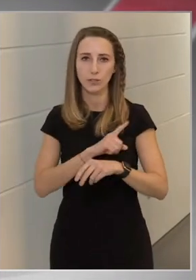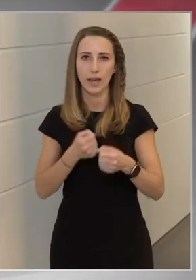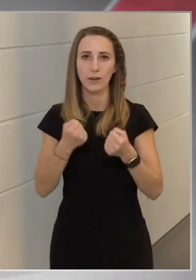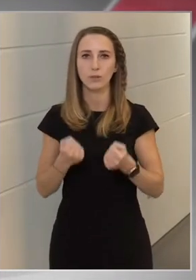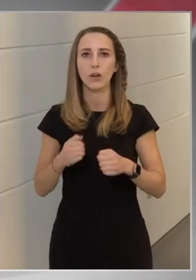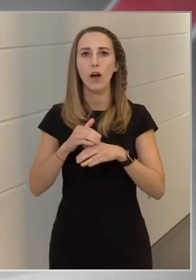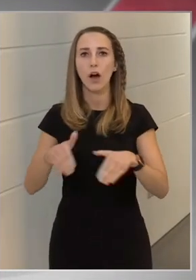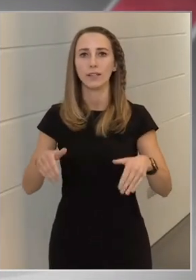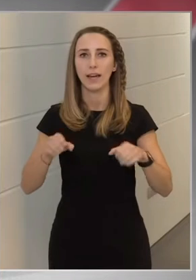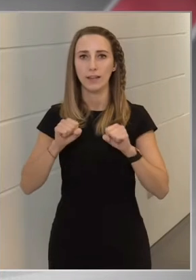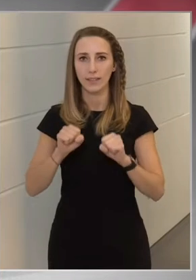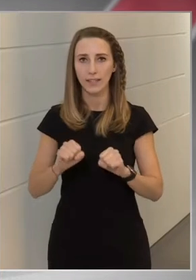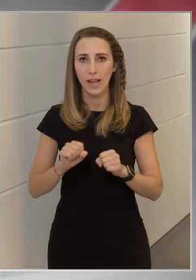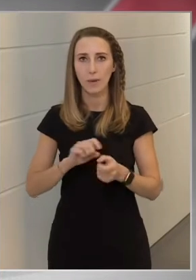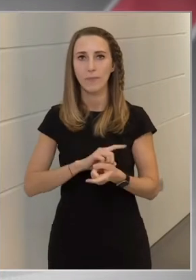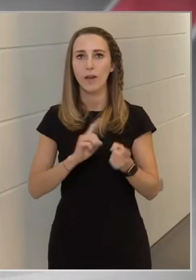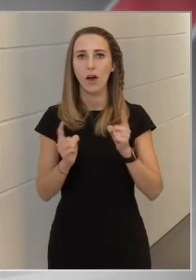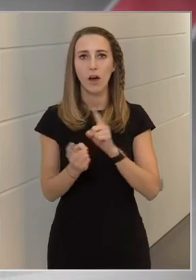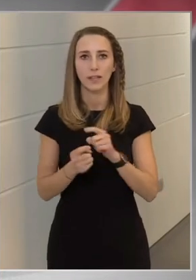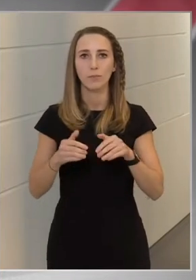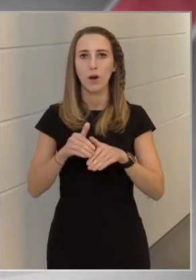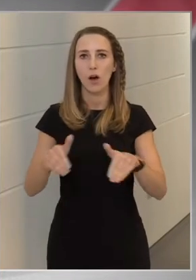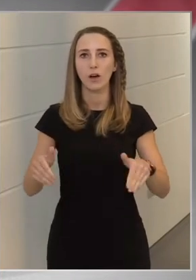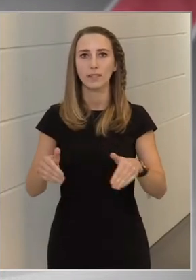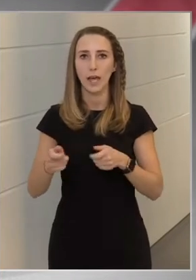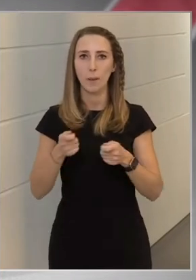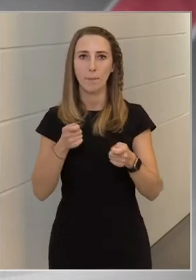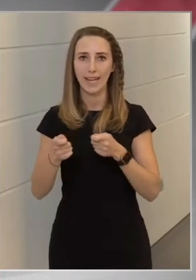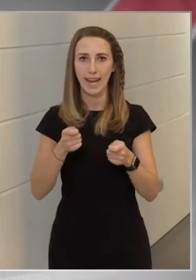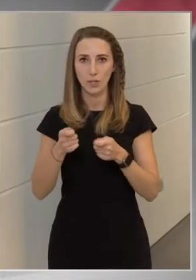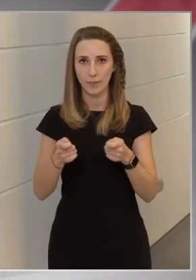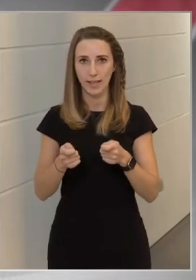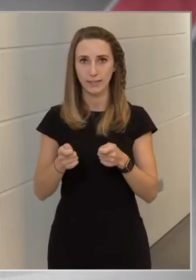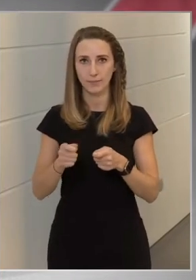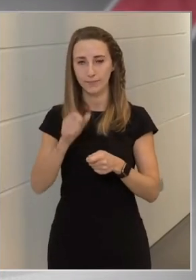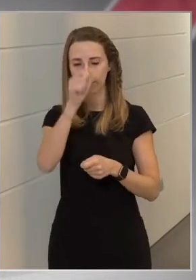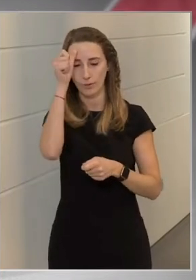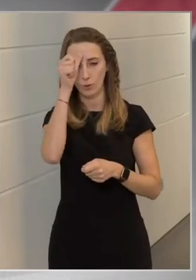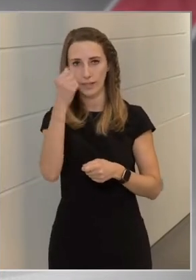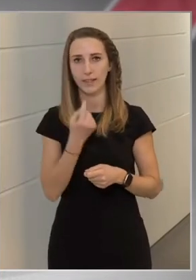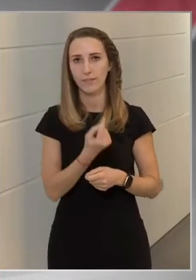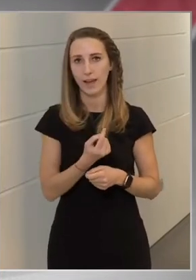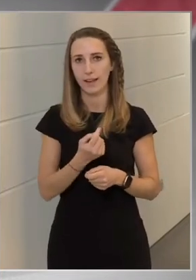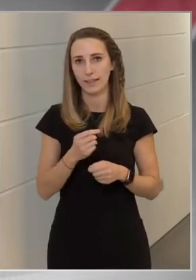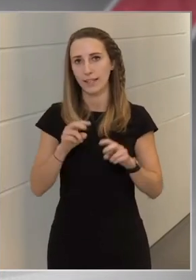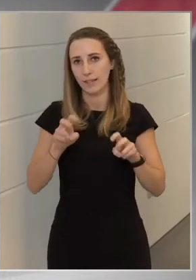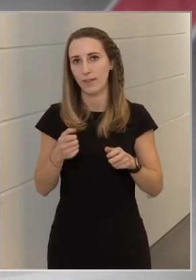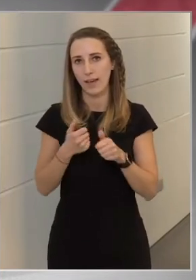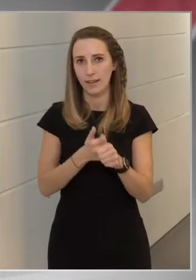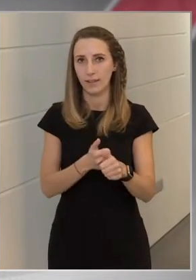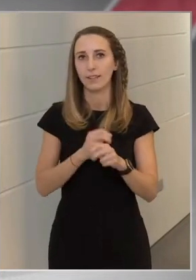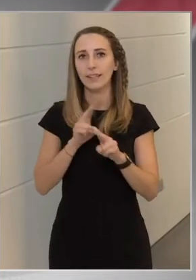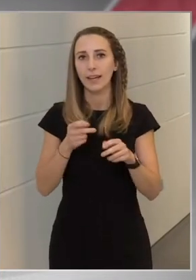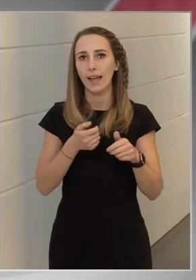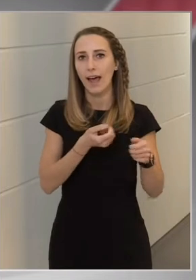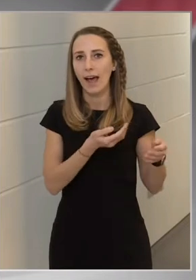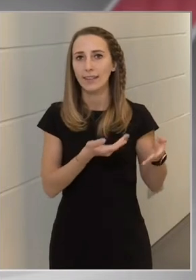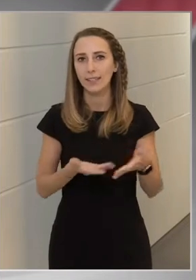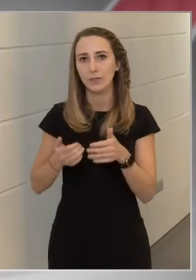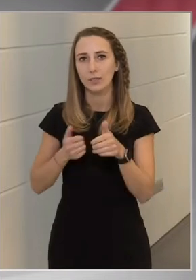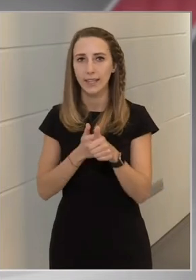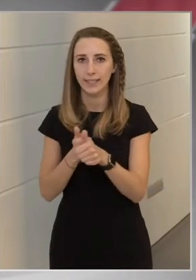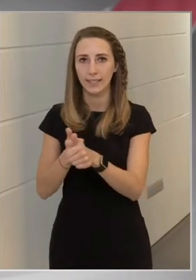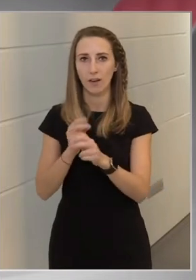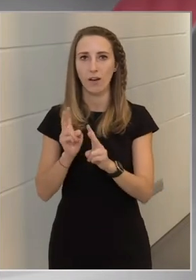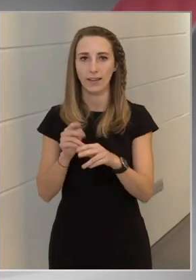határvédelem, hanem a határmenedzsment, ahogy ők hívják, híve, ami azt jelenti, hogy át kell kísérni azokat, akik a határhoz